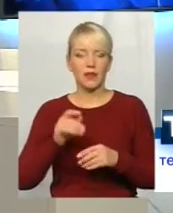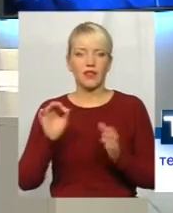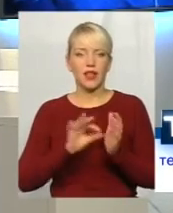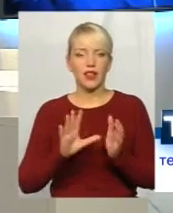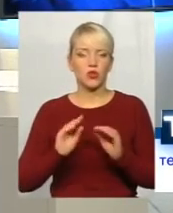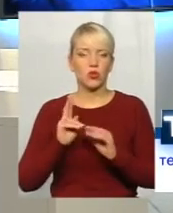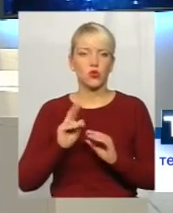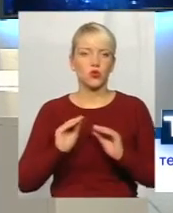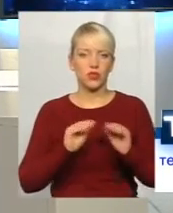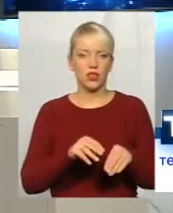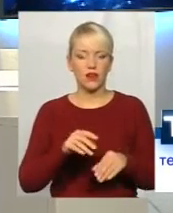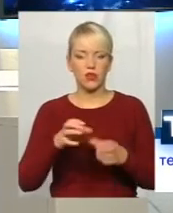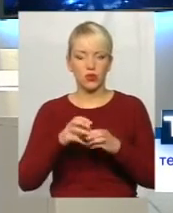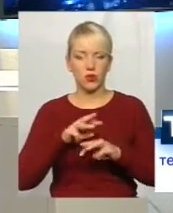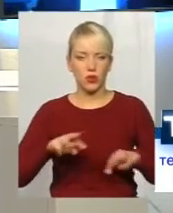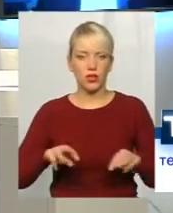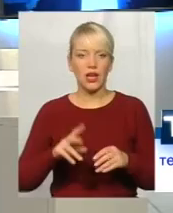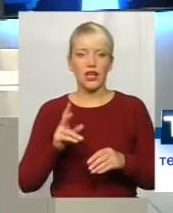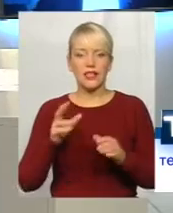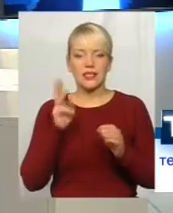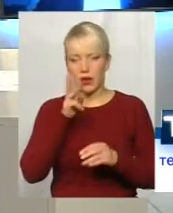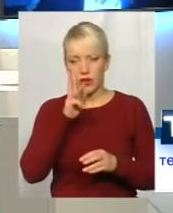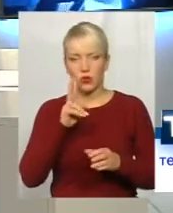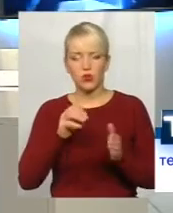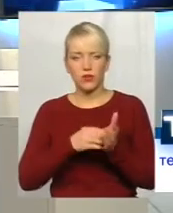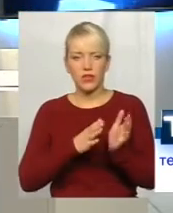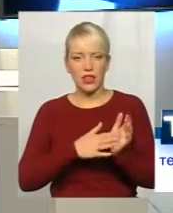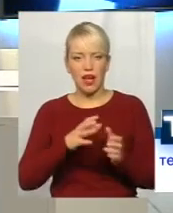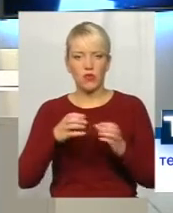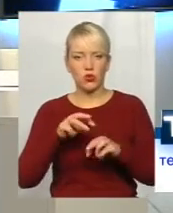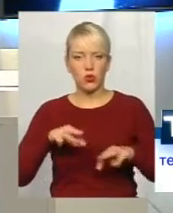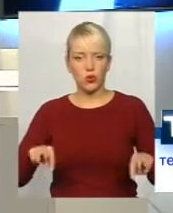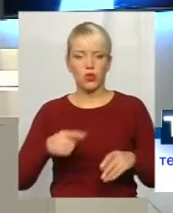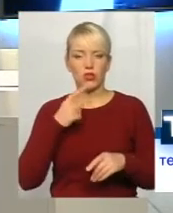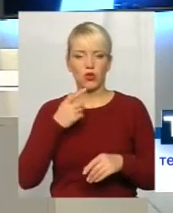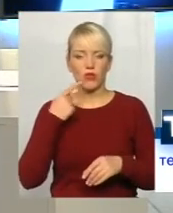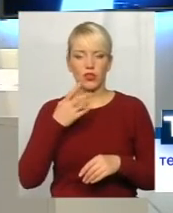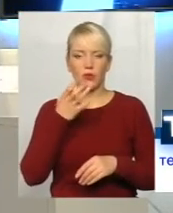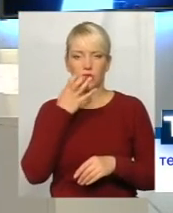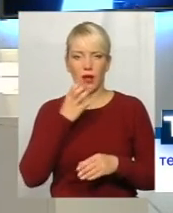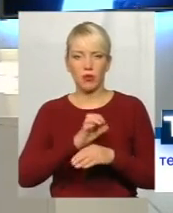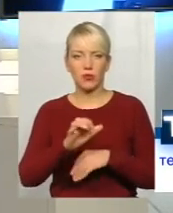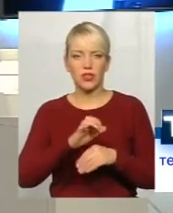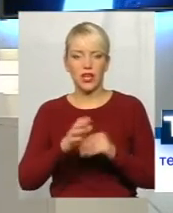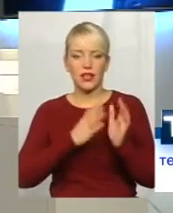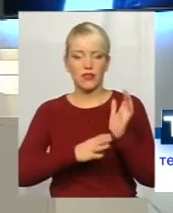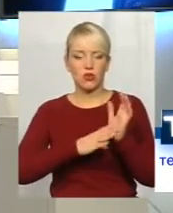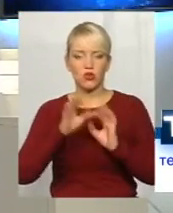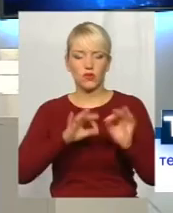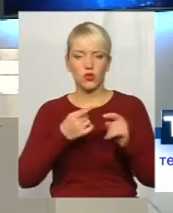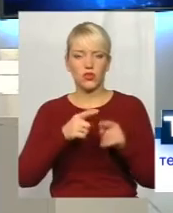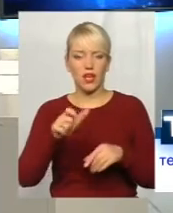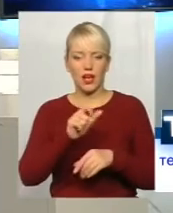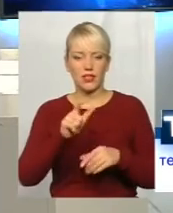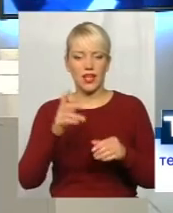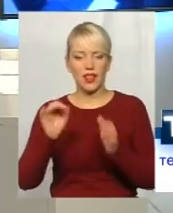хто встановлює УРОД? Зароблату – хто встановлює УРОД? Якщо говорить про теплопостачання, то 91% – це газ, електронергія і